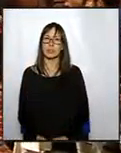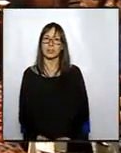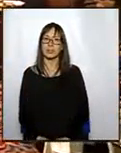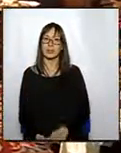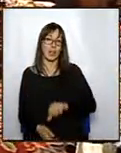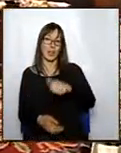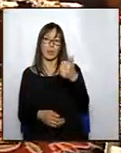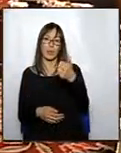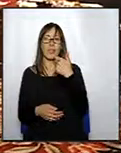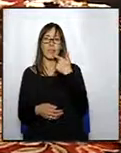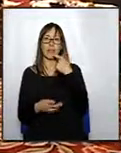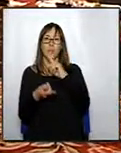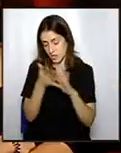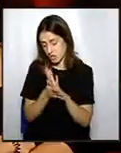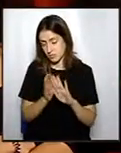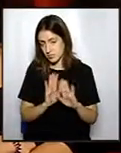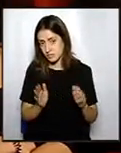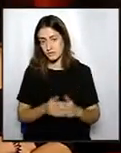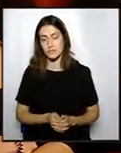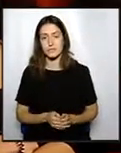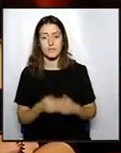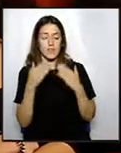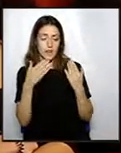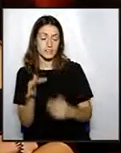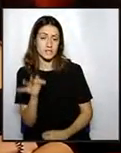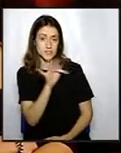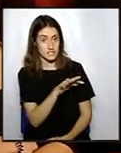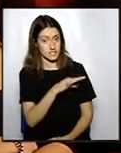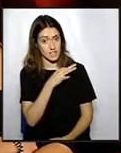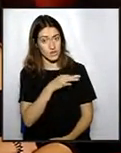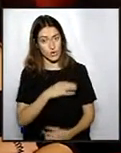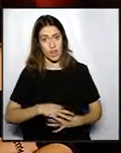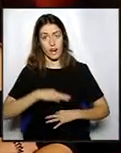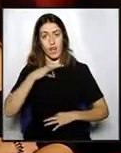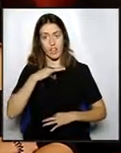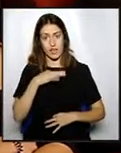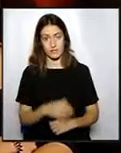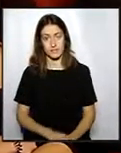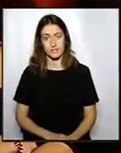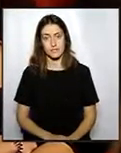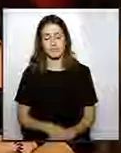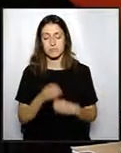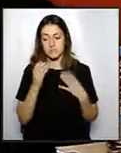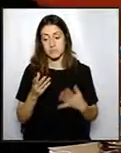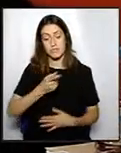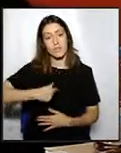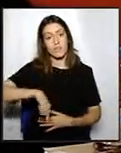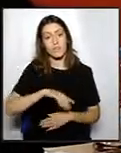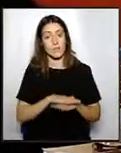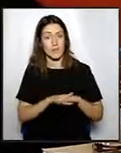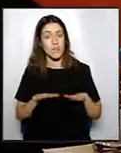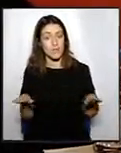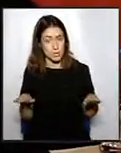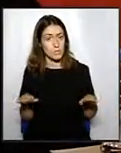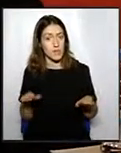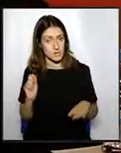Queda aprovada la modificació. Senyor Anglada. Sí, bé, el grup municipal de Plataforma Vigetana, tal com ja